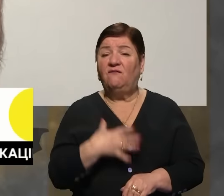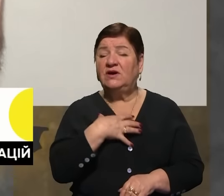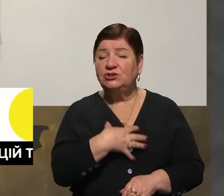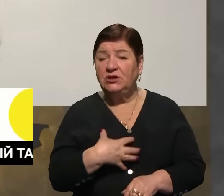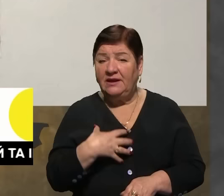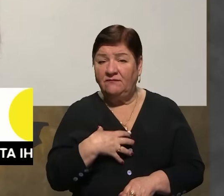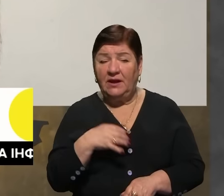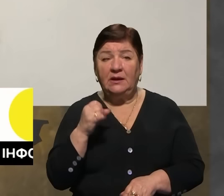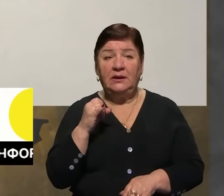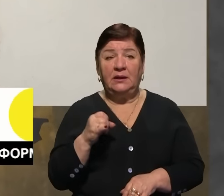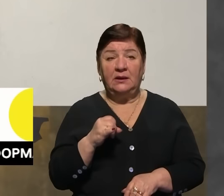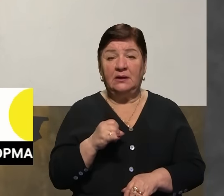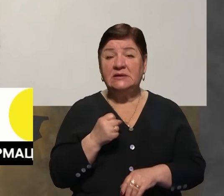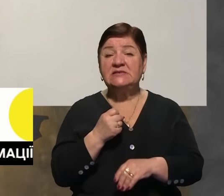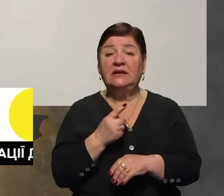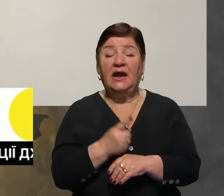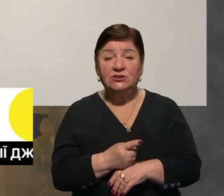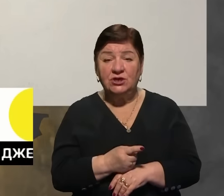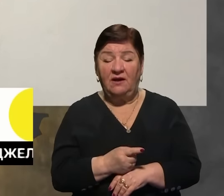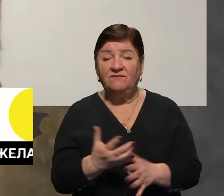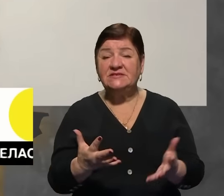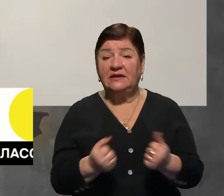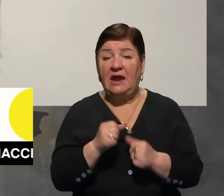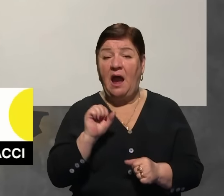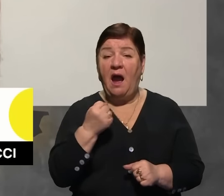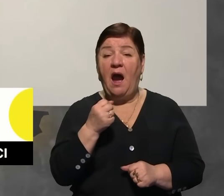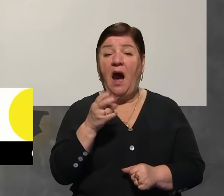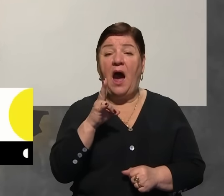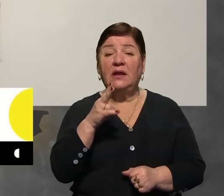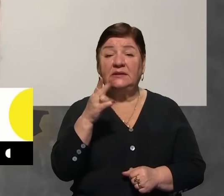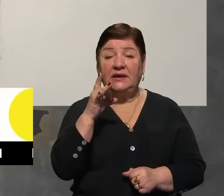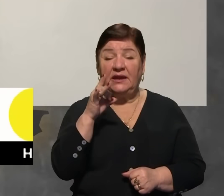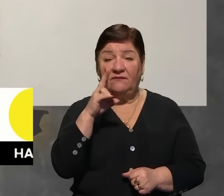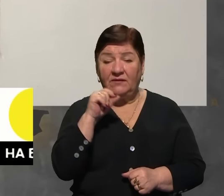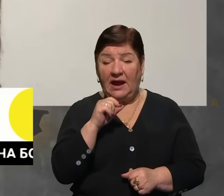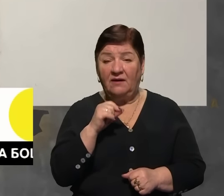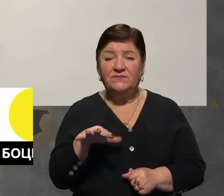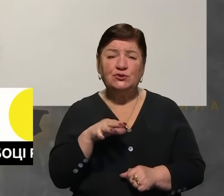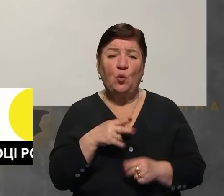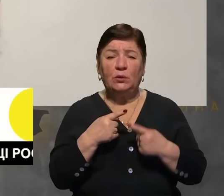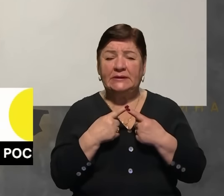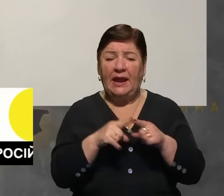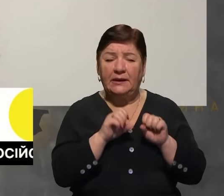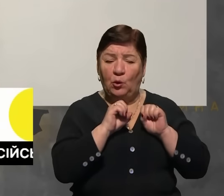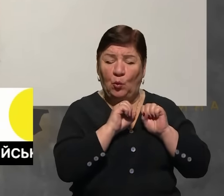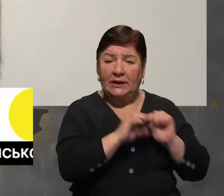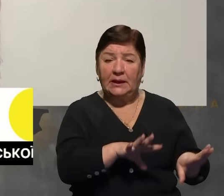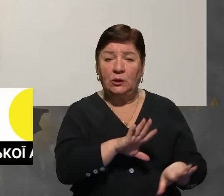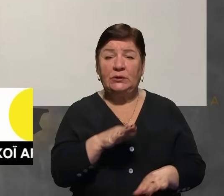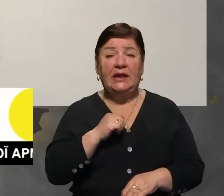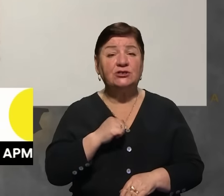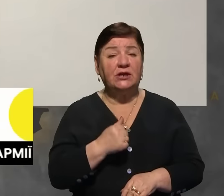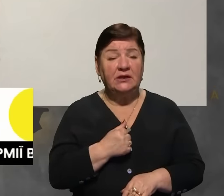задача є саме візиття Андріївки. І вони кидають всю техніку, не жаліючи. Не жаліючи, тобто,